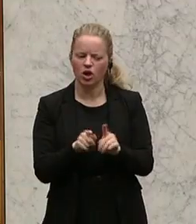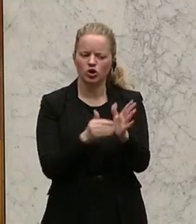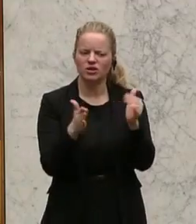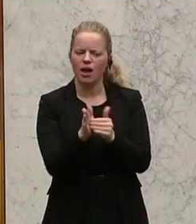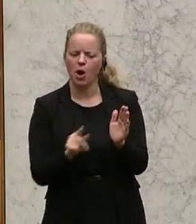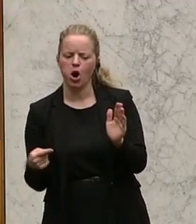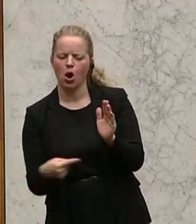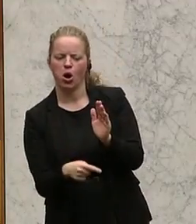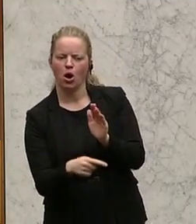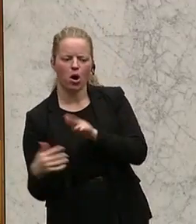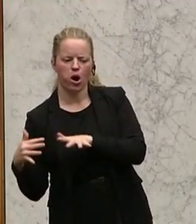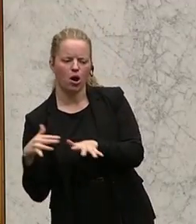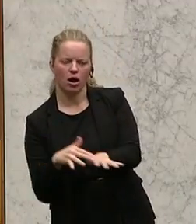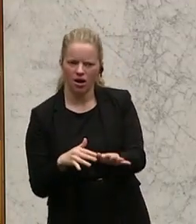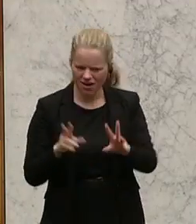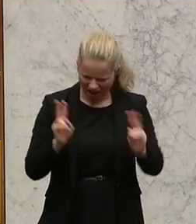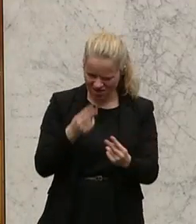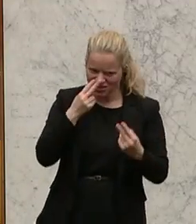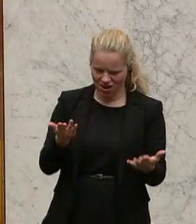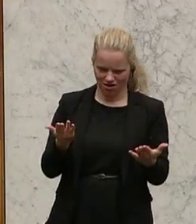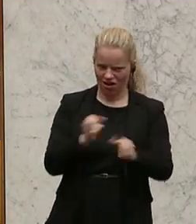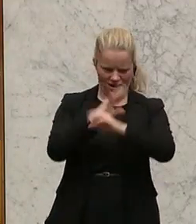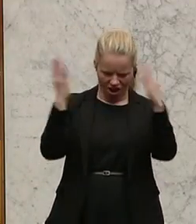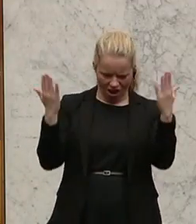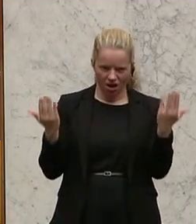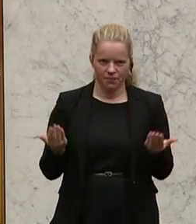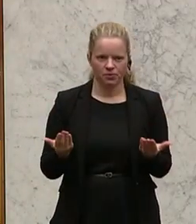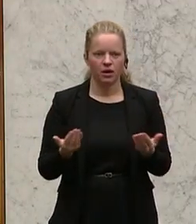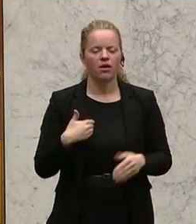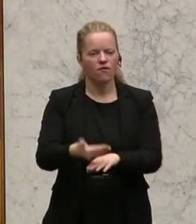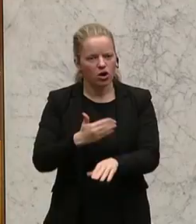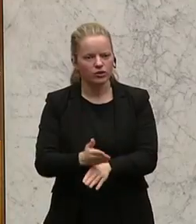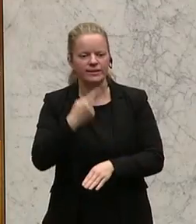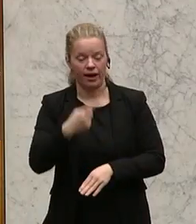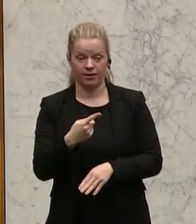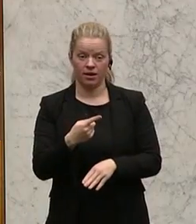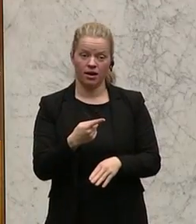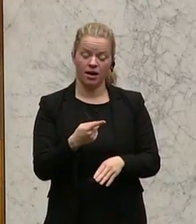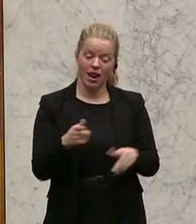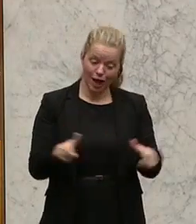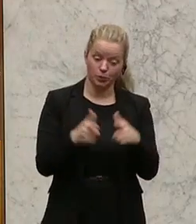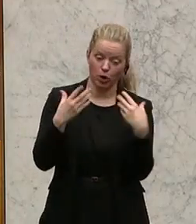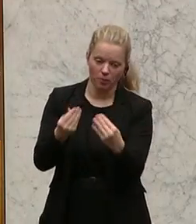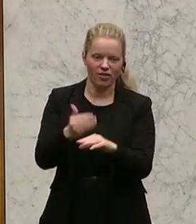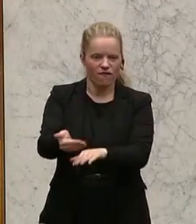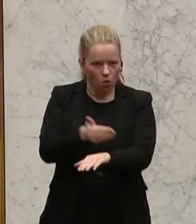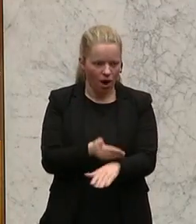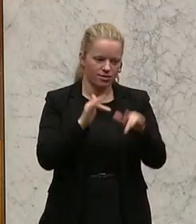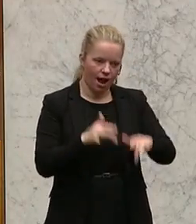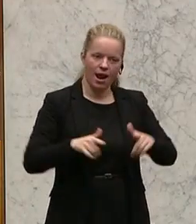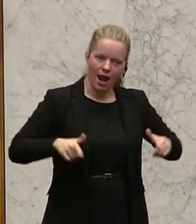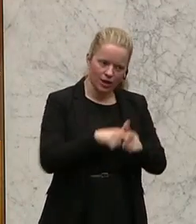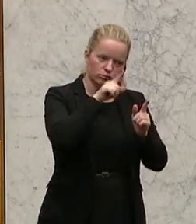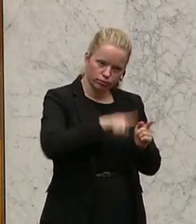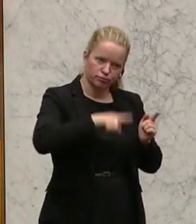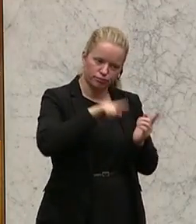unser Sozialsystem? Ich kann es nicht sehen. Es ist, wie ich gesagt habe, nur dann möglich, wenn man sich mit Anwaltschaften, mit Leistungen, die man in